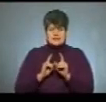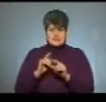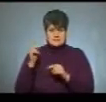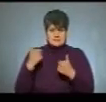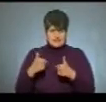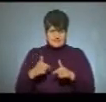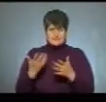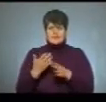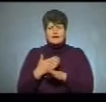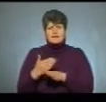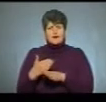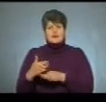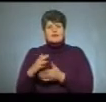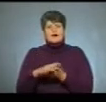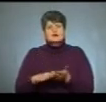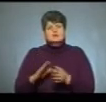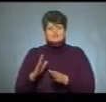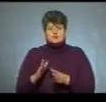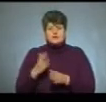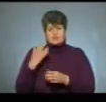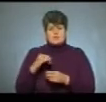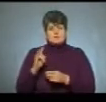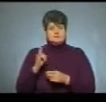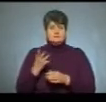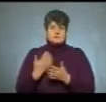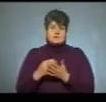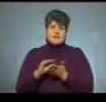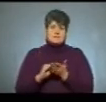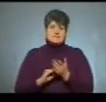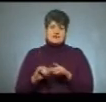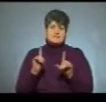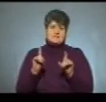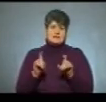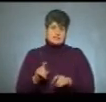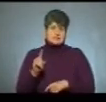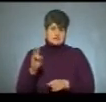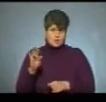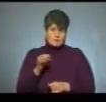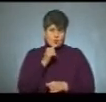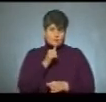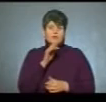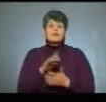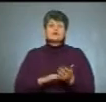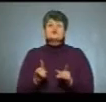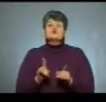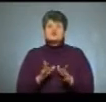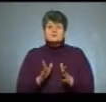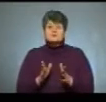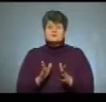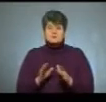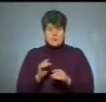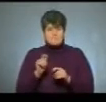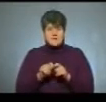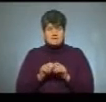які далі етапи відбуваються, коли школяр, до прикладу, написав тест пробного ЗНО, і що далі відбувається, йде на перевірку?